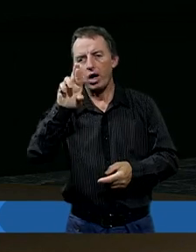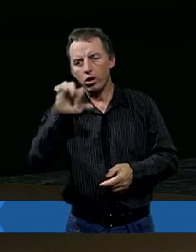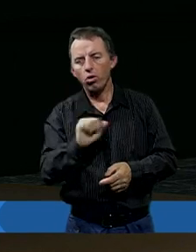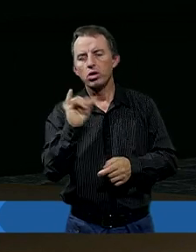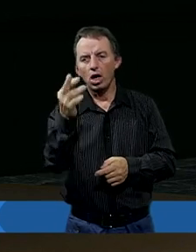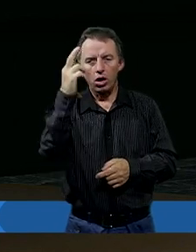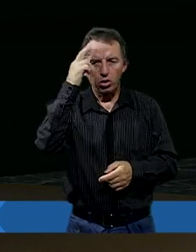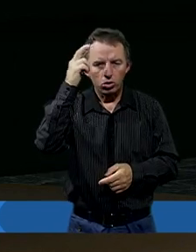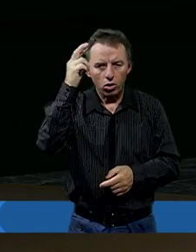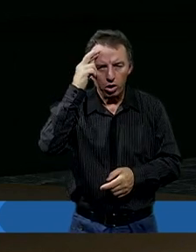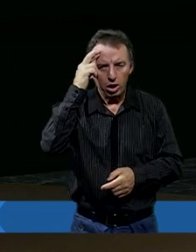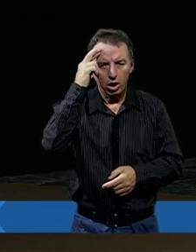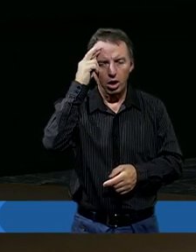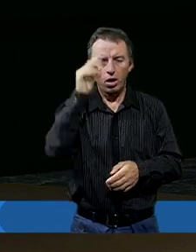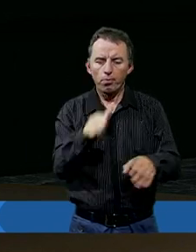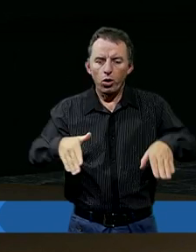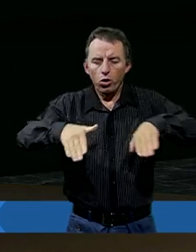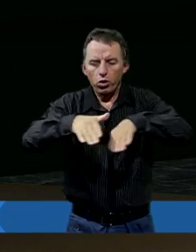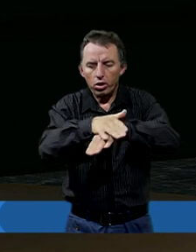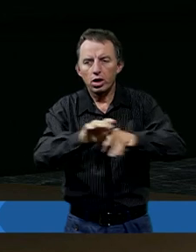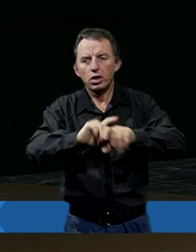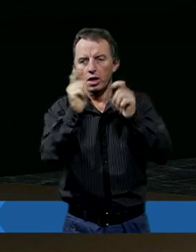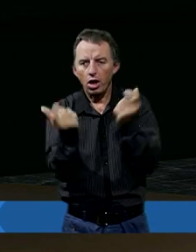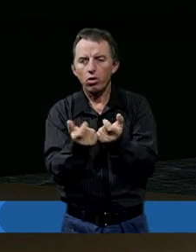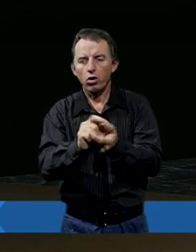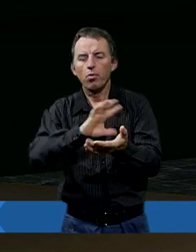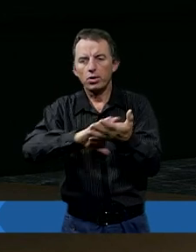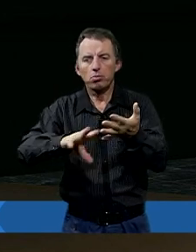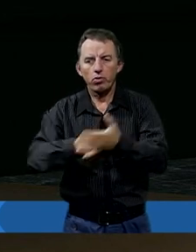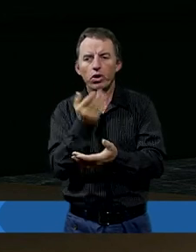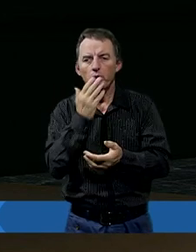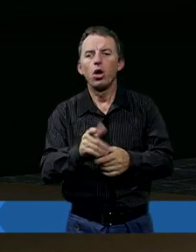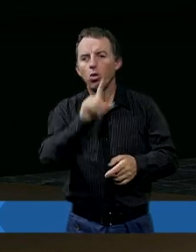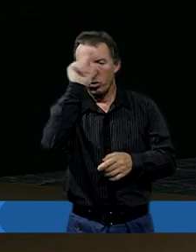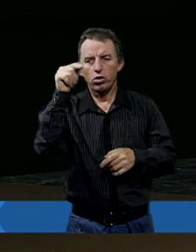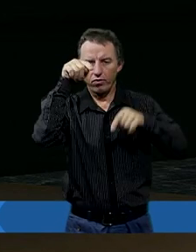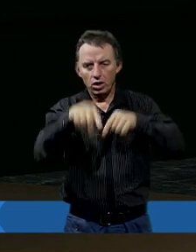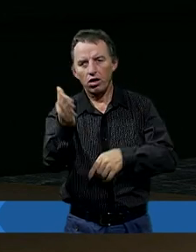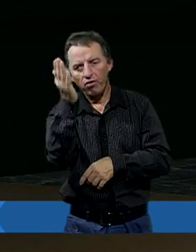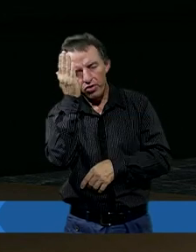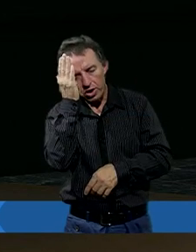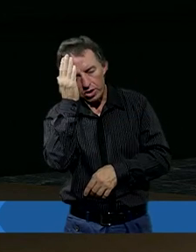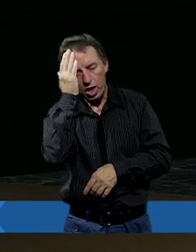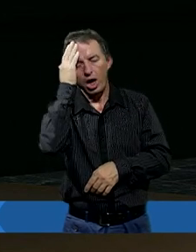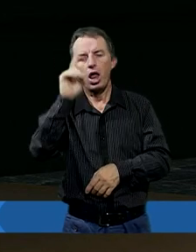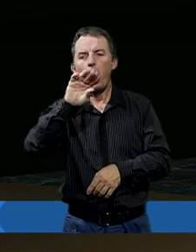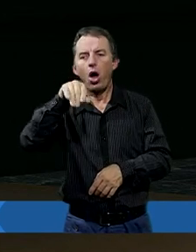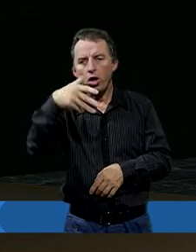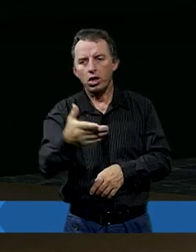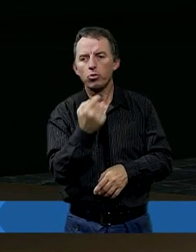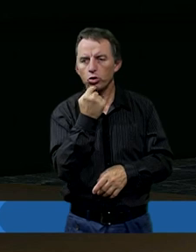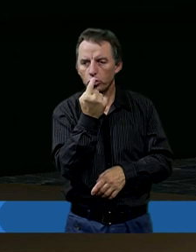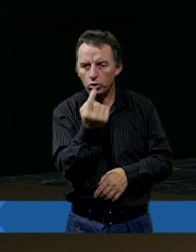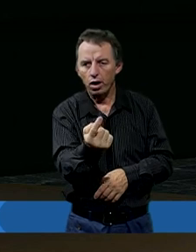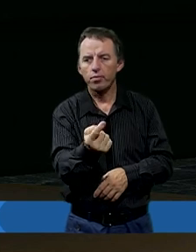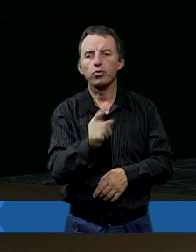zrozumienie? Pokrywa się całkowicie z tym, co całe Pismo Święte mówi. Ludzie wtedy wiedzieli o tym. Tak, co będzie.